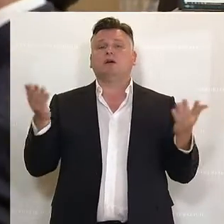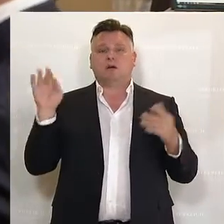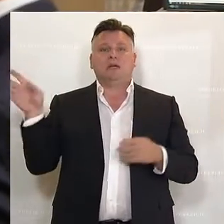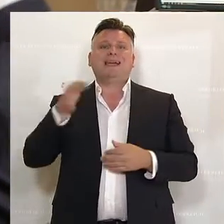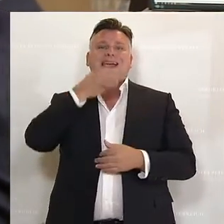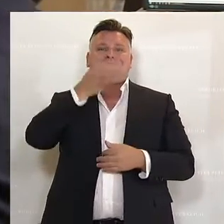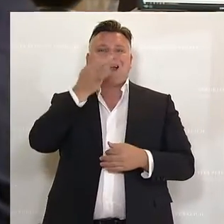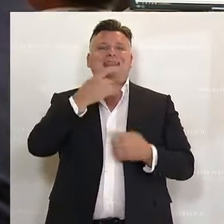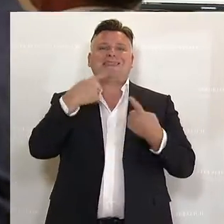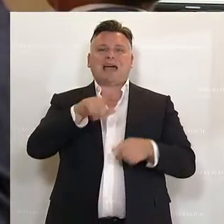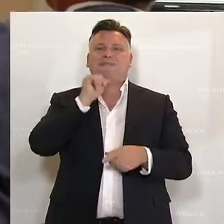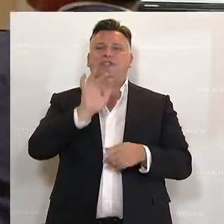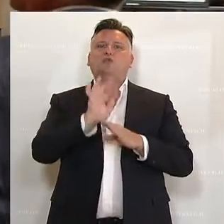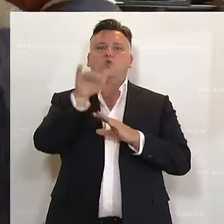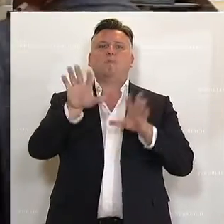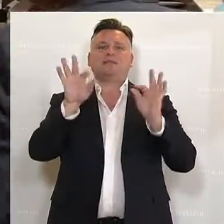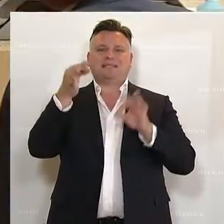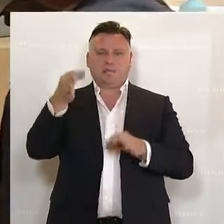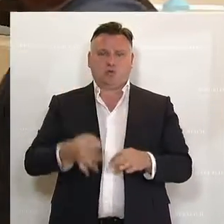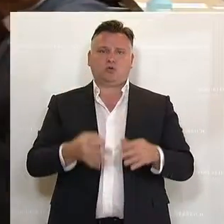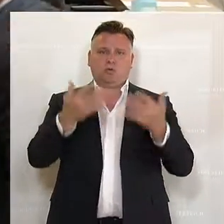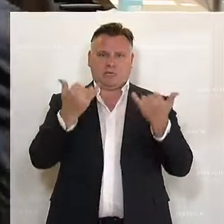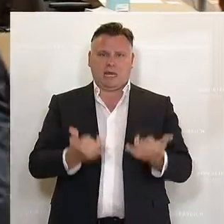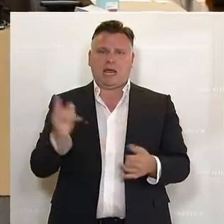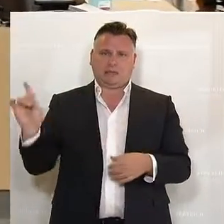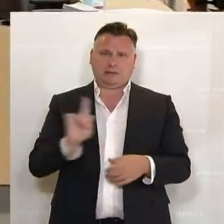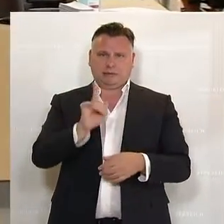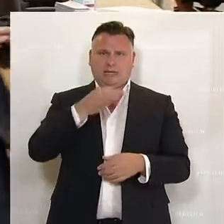darf nicht länger als zehn Minuten sein. Und nun sind Sie am Wort. Bitte. ist gut. Das Das